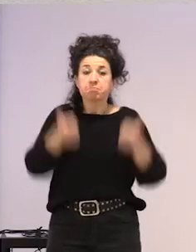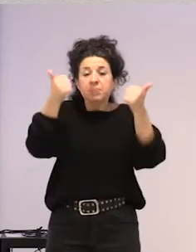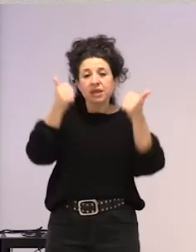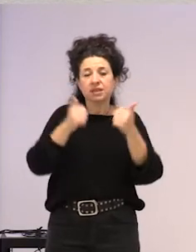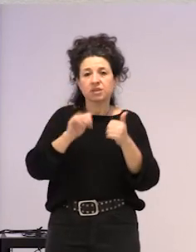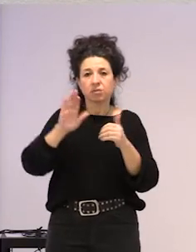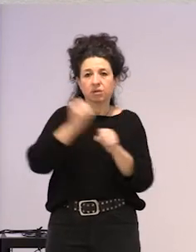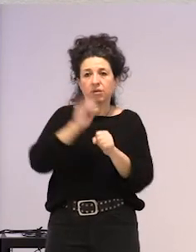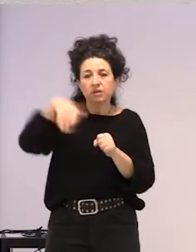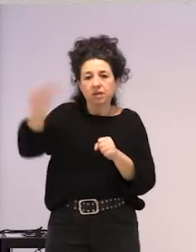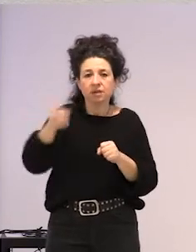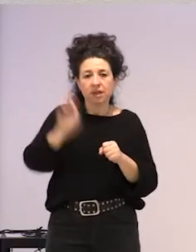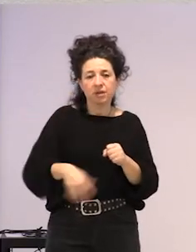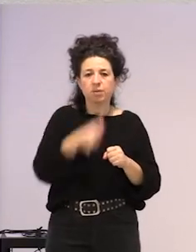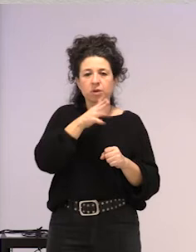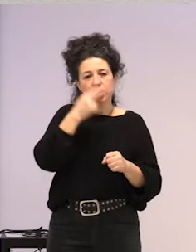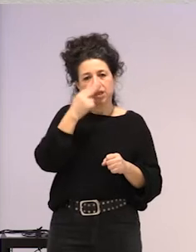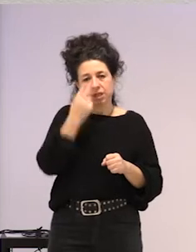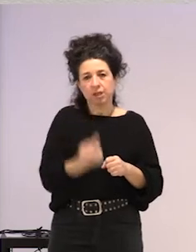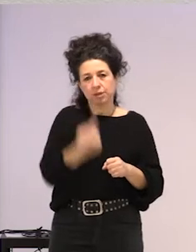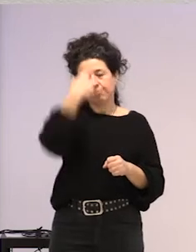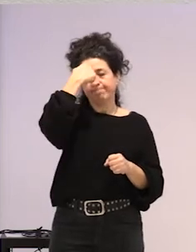interesgarria da ere, kontutan hartzea.